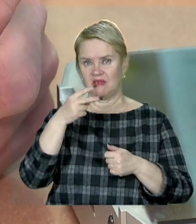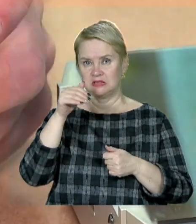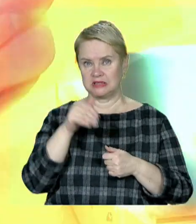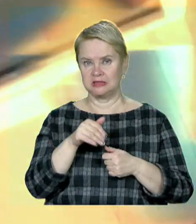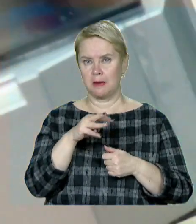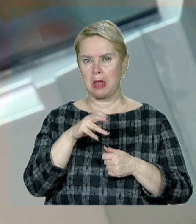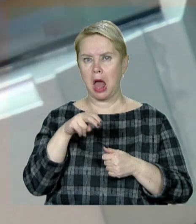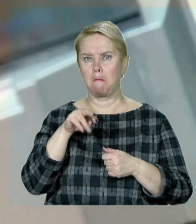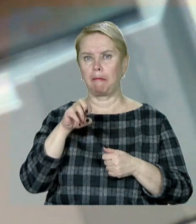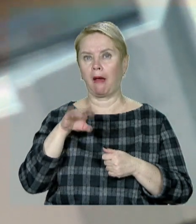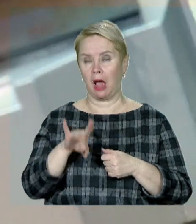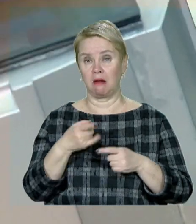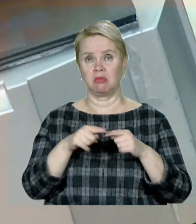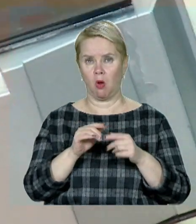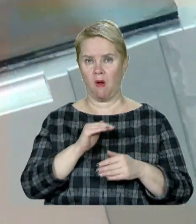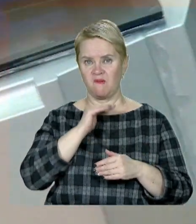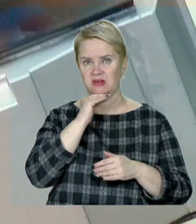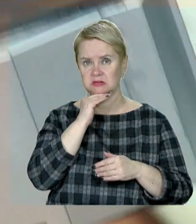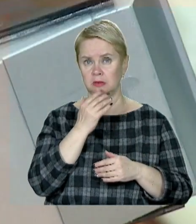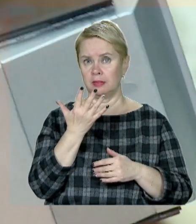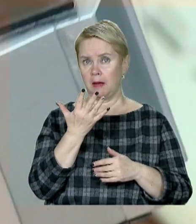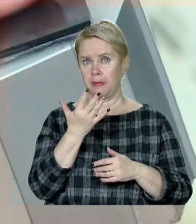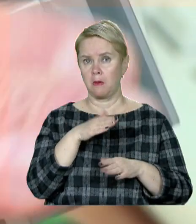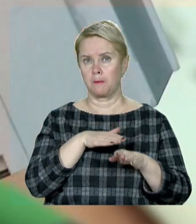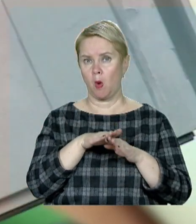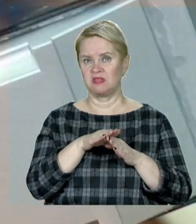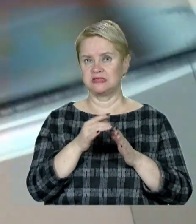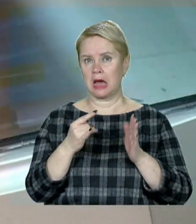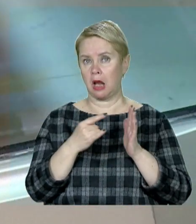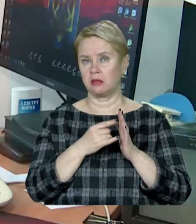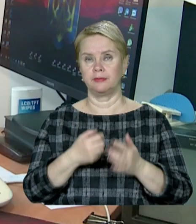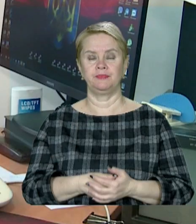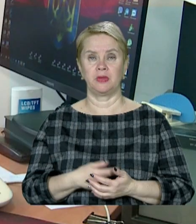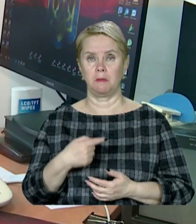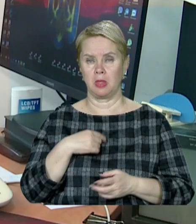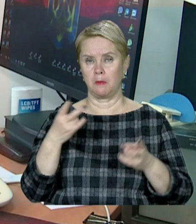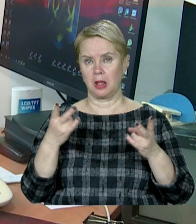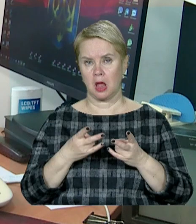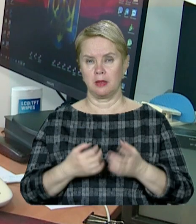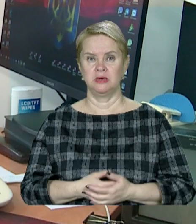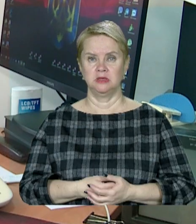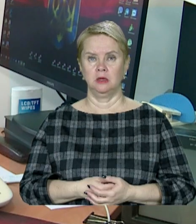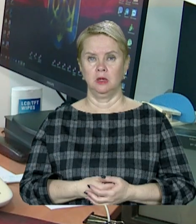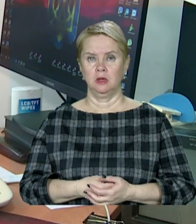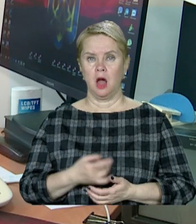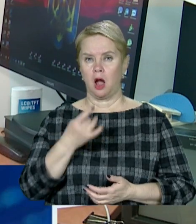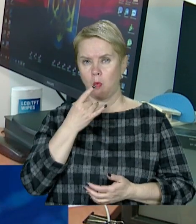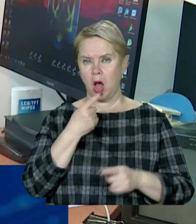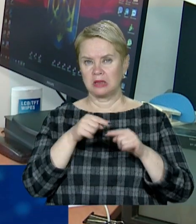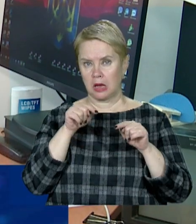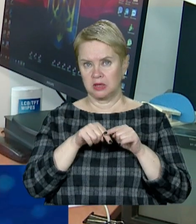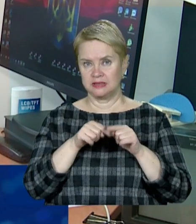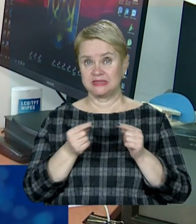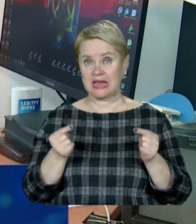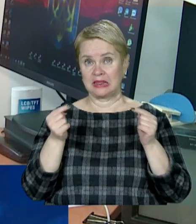тисяч міліампер. І цього вистачає аж на п'ять повних зарядок. Мені потрібні акумулятори, які